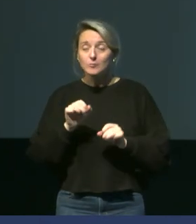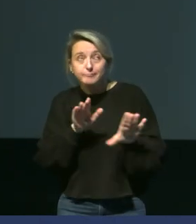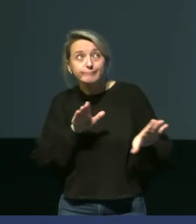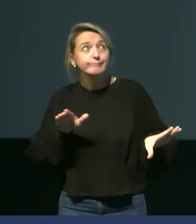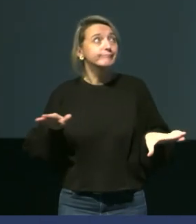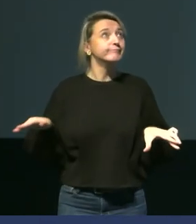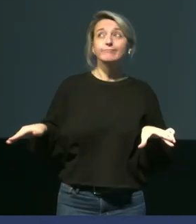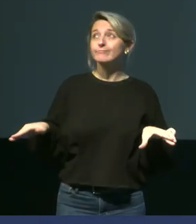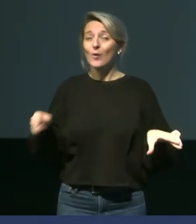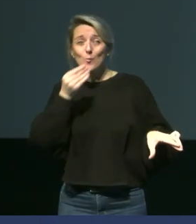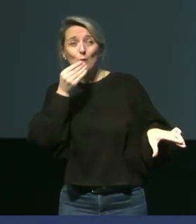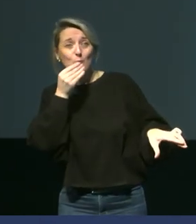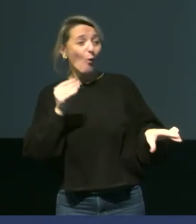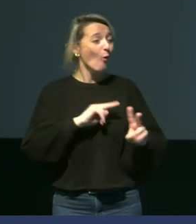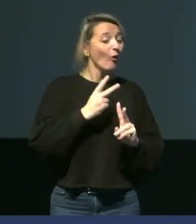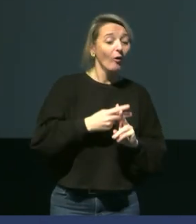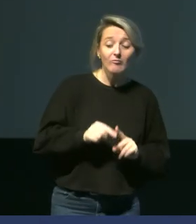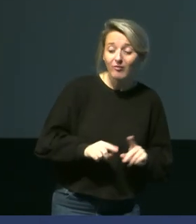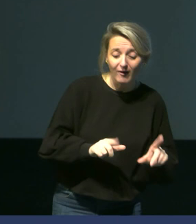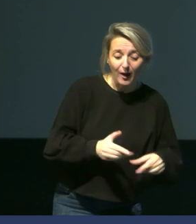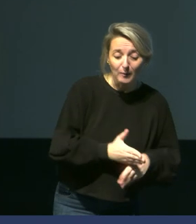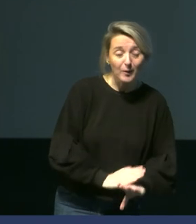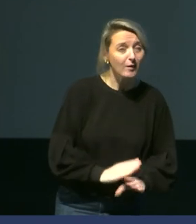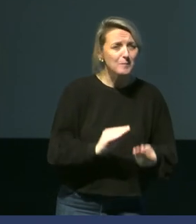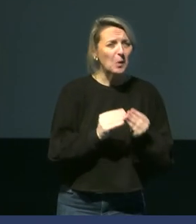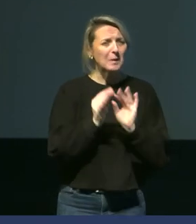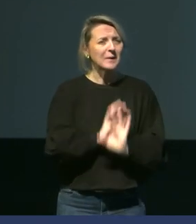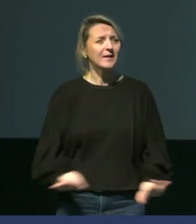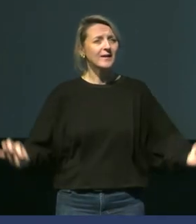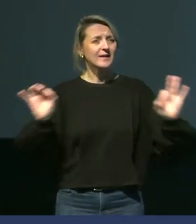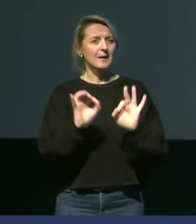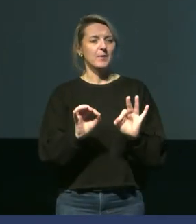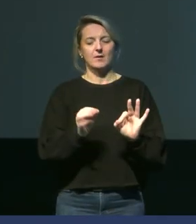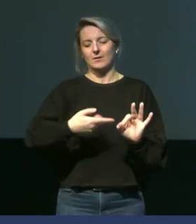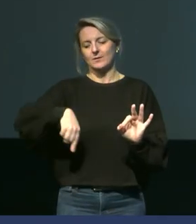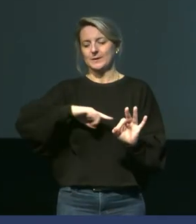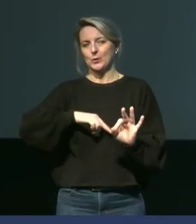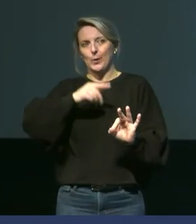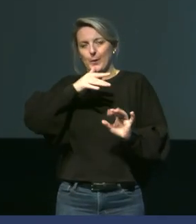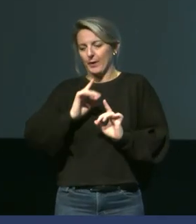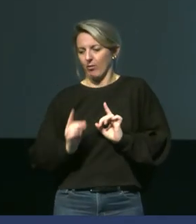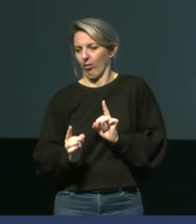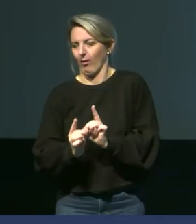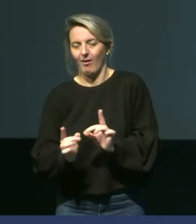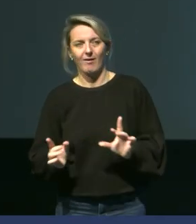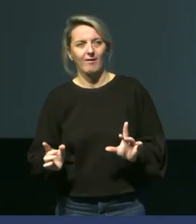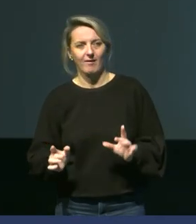neige. Tout allait bien. Son oeuf était en dessous. Pas de problème. Après, nous, on ne pas aller le mesurer quand c'est dans ces conditions-là parce que l'individu adulte, il n pas de